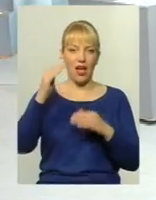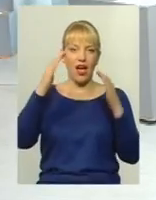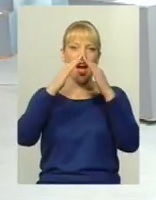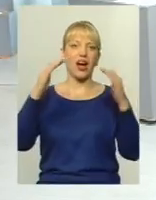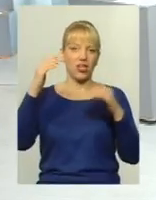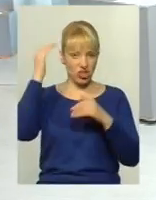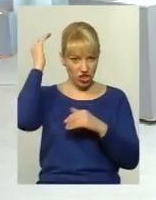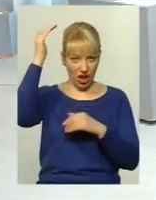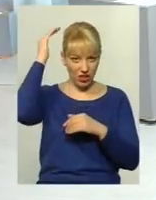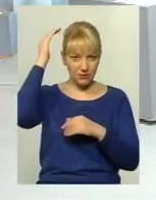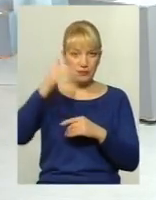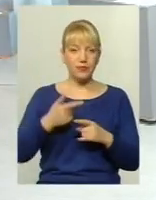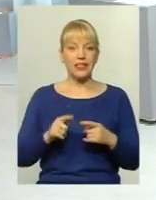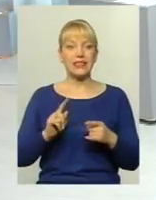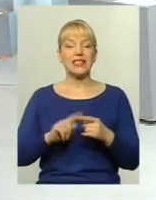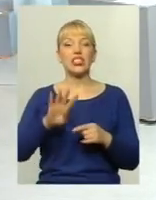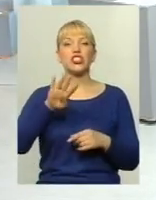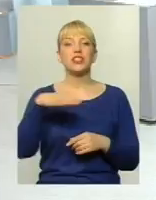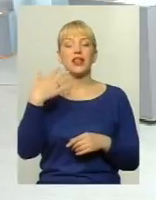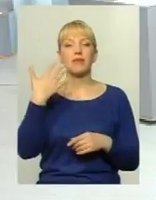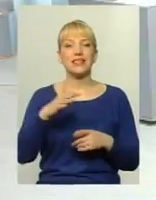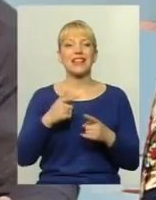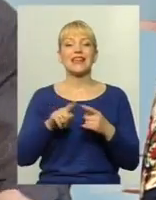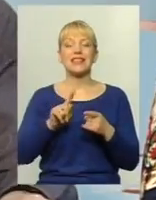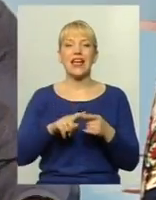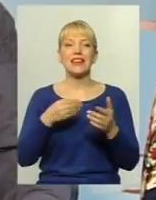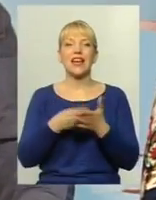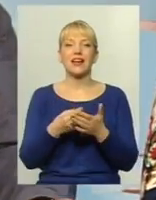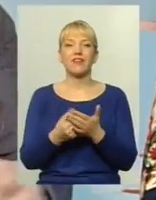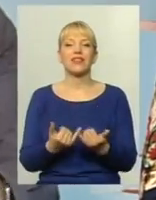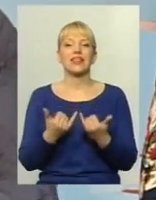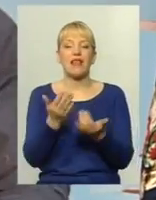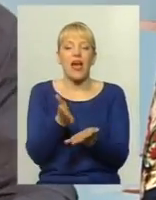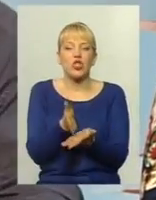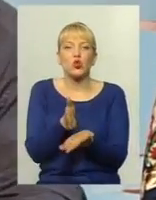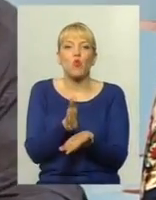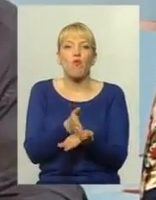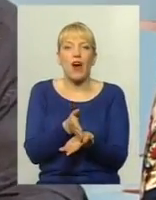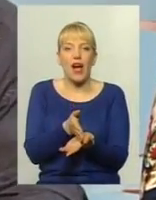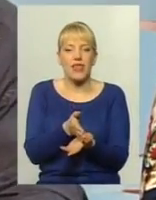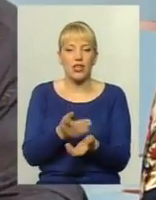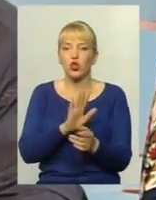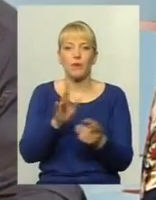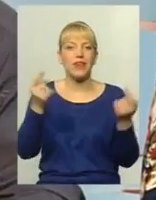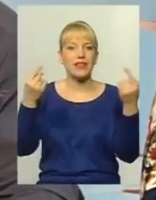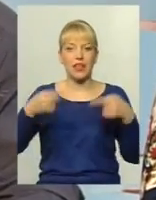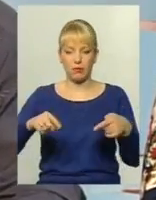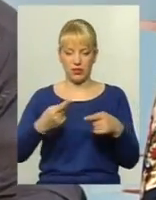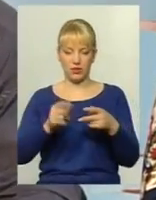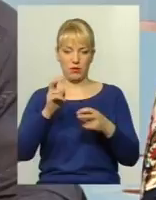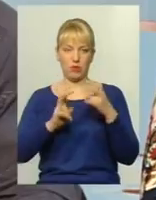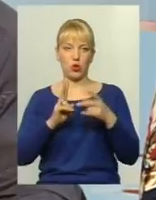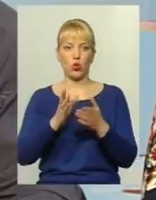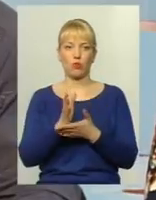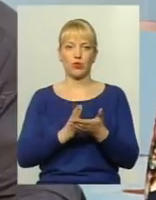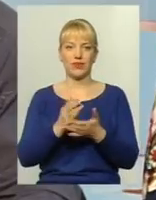,50 – це тариф для існування перевезень. Розумієте, щоб не занапали ті підприємства, які ще обслуговують на даний